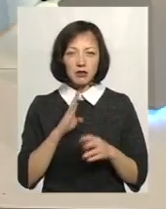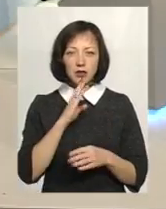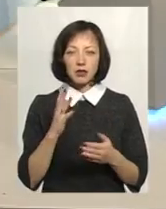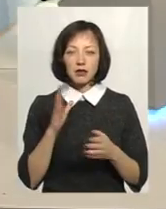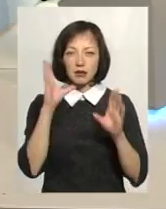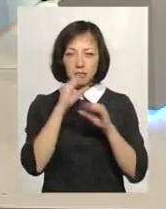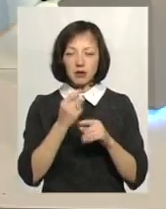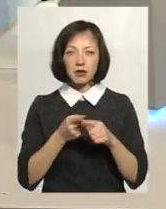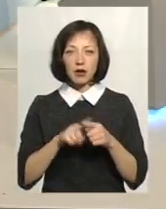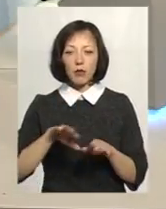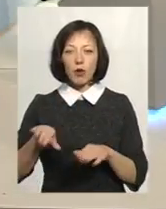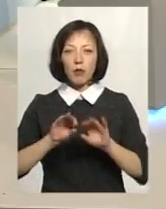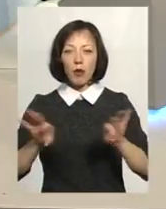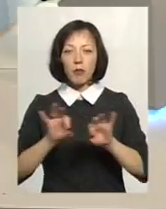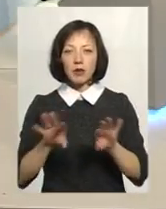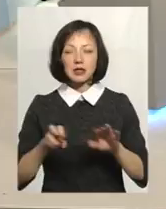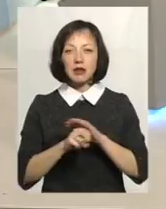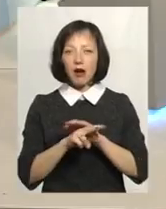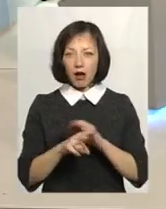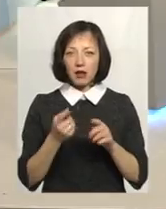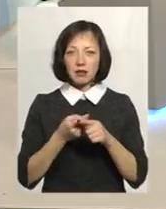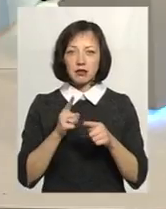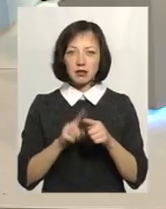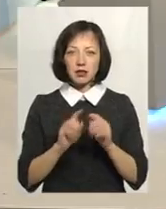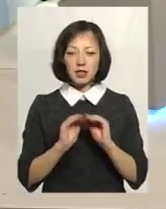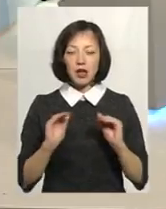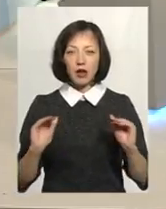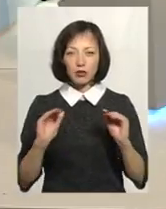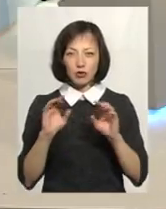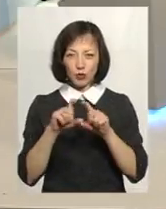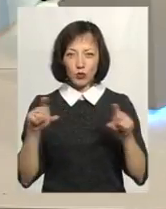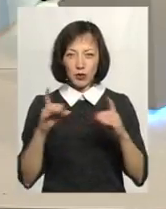з цим, як вона потім описує, вона тікала з дитячого будинку.